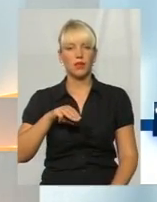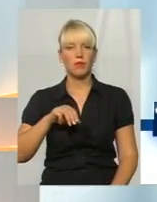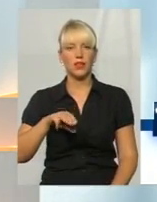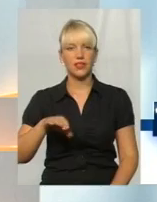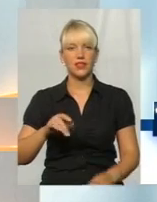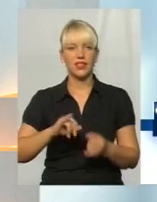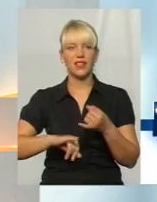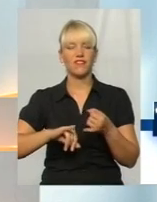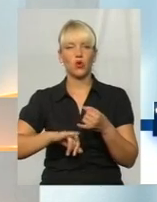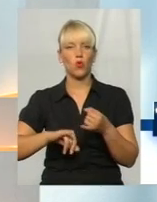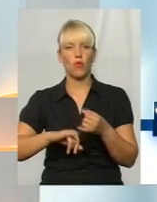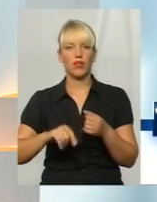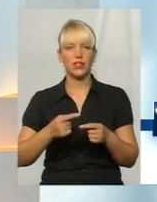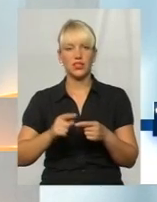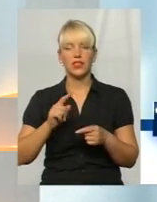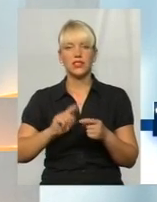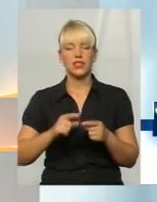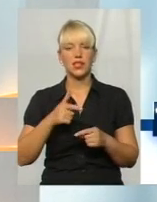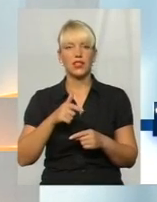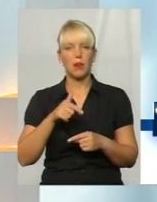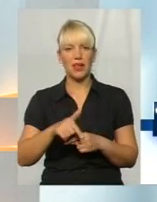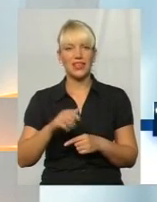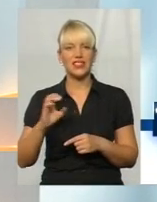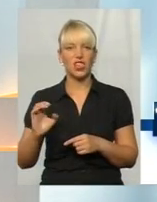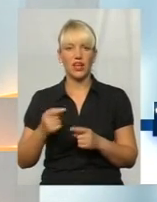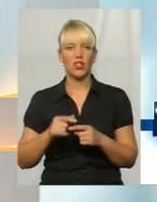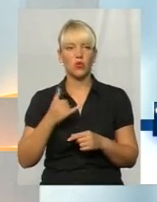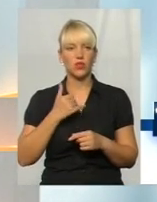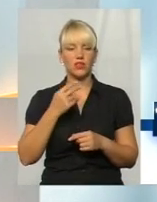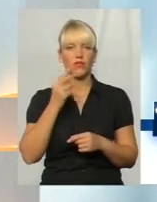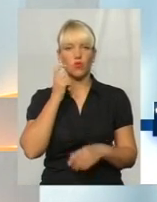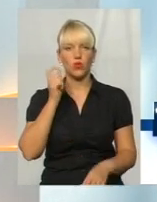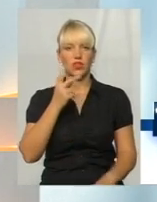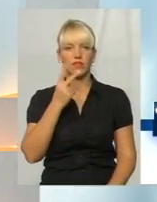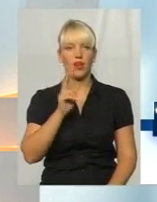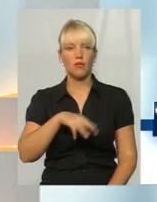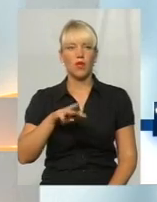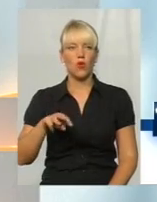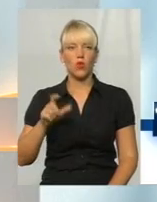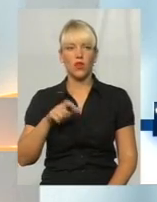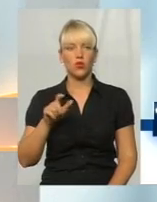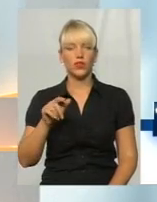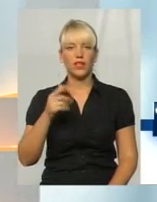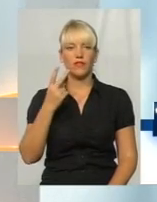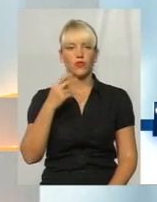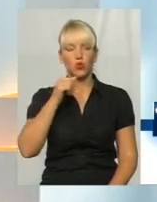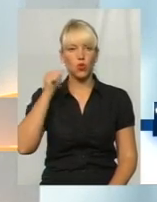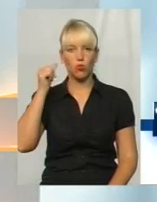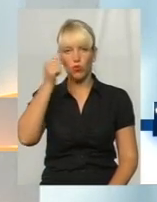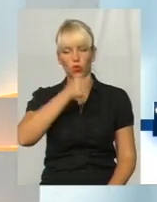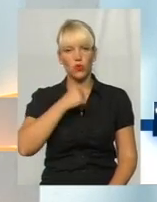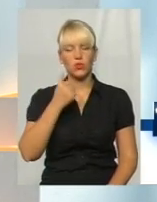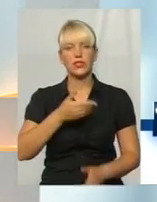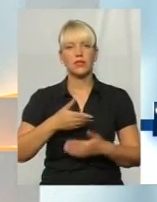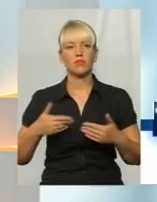інфіковані гепатитом С. І у нас в Україні 2 мільйона. І знаєте, в тому році ми проводили,